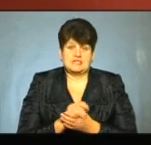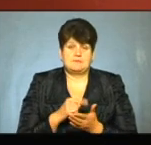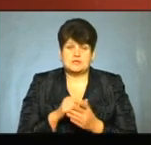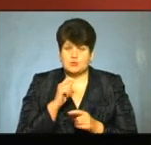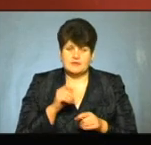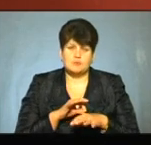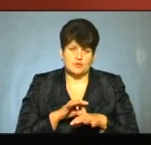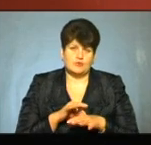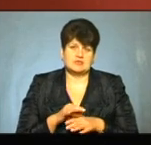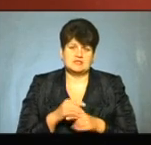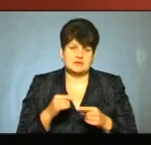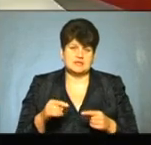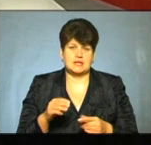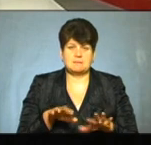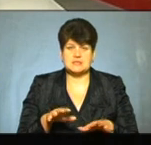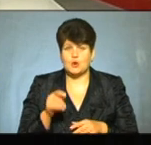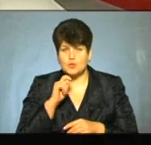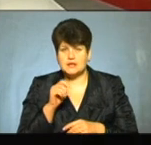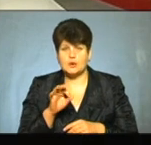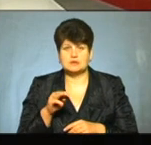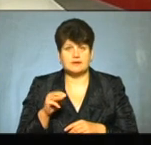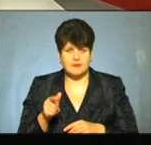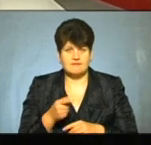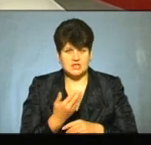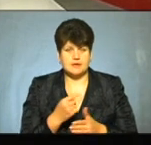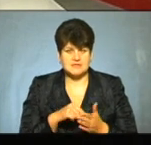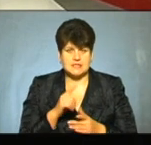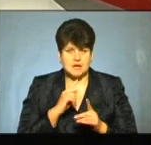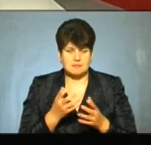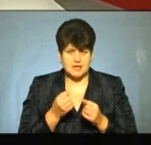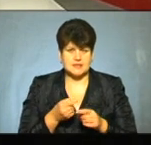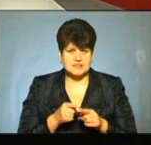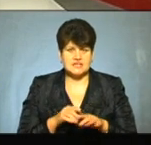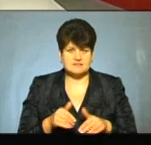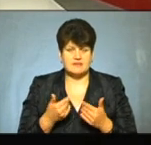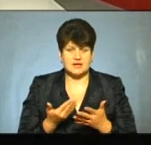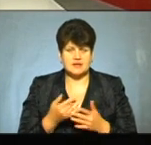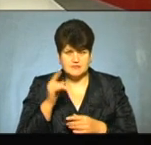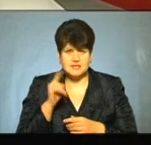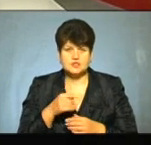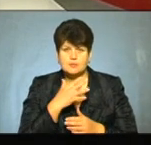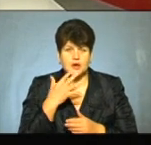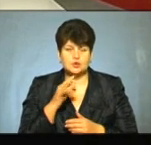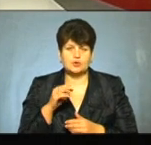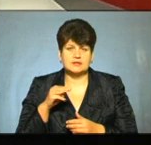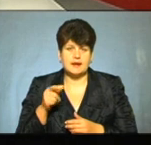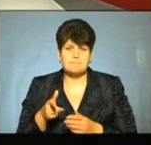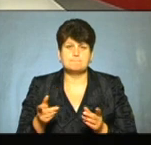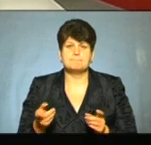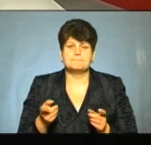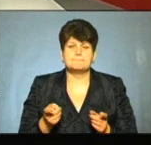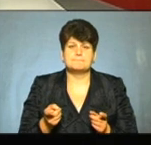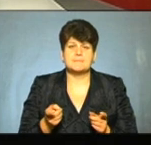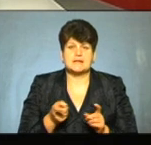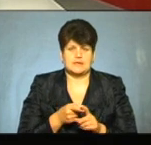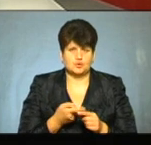різних містах, країни та ОТГ. Скажіть, чи ваша міська рада прийняла таке звернення і взагалі відомо, чи багато ОТГ місцевих приєдналися